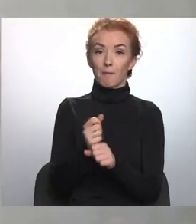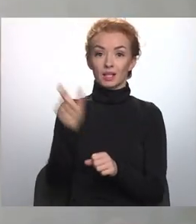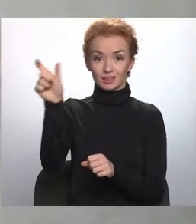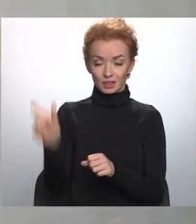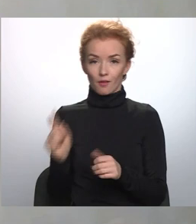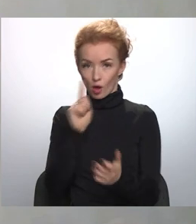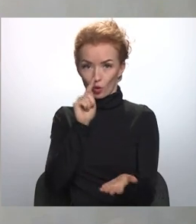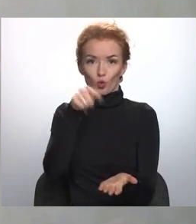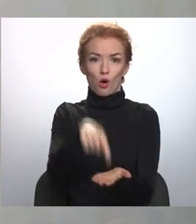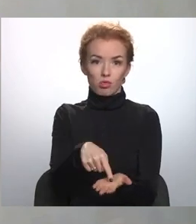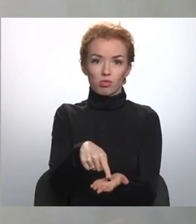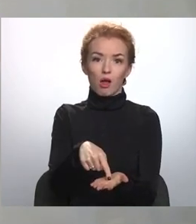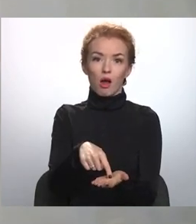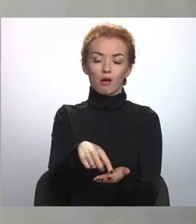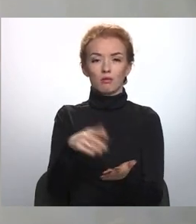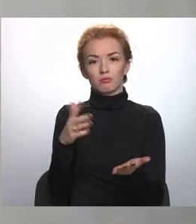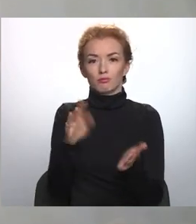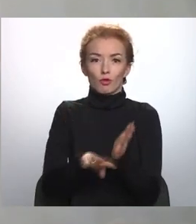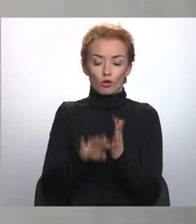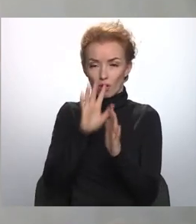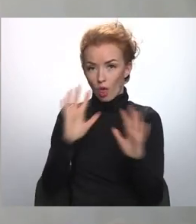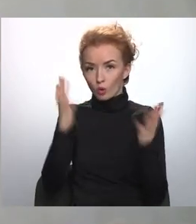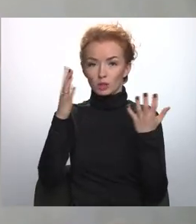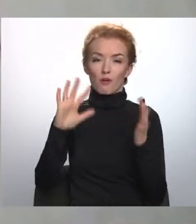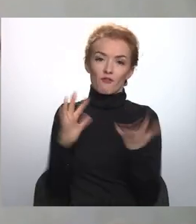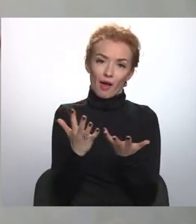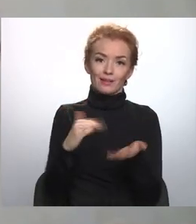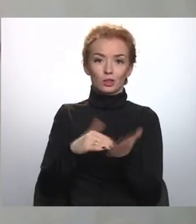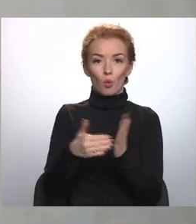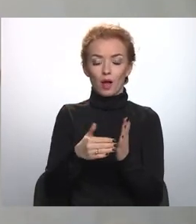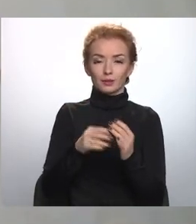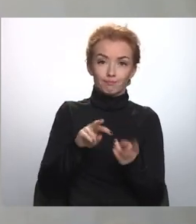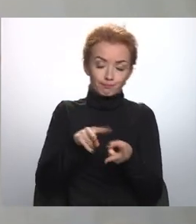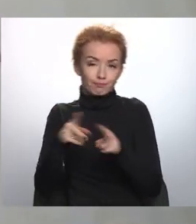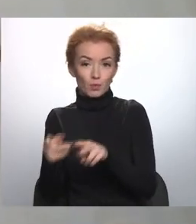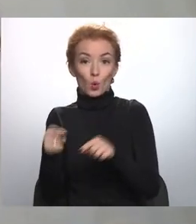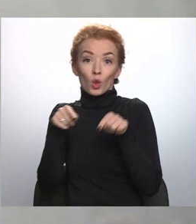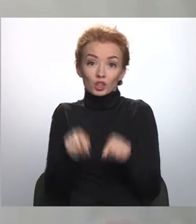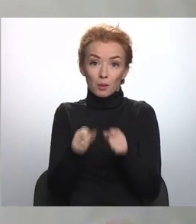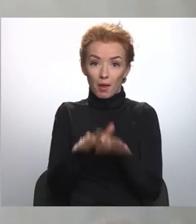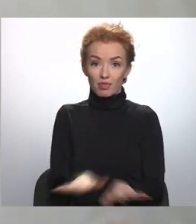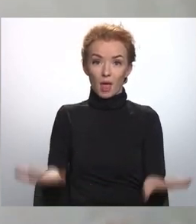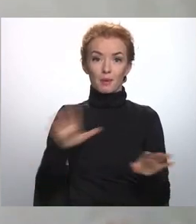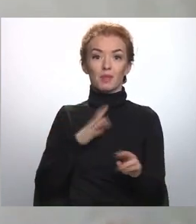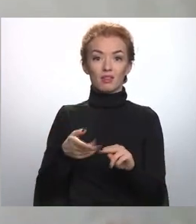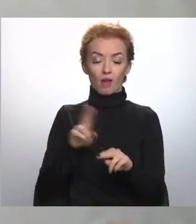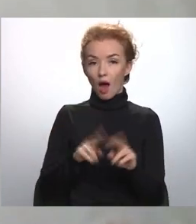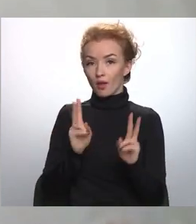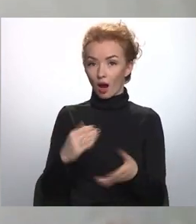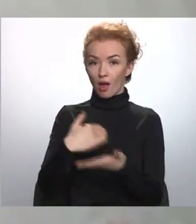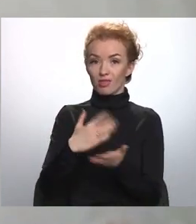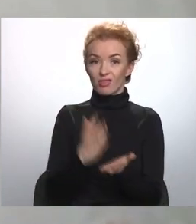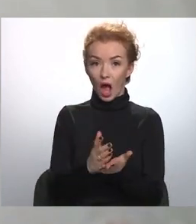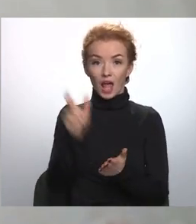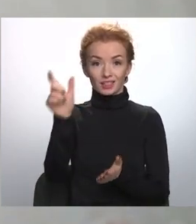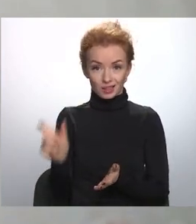nejaušību vai situācijas attīstības rezultātā. Un šī pandēmija bija tāda, ka vienkārši daļai cilvēki,